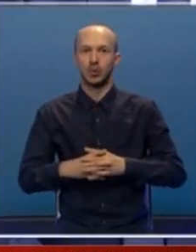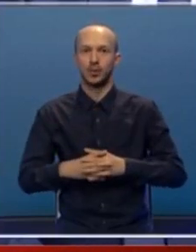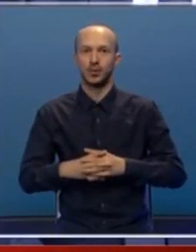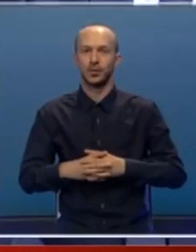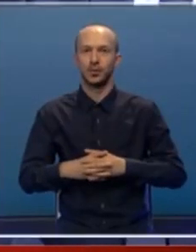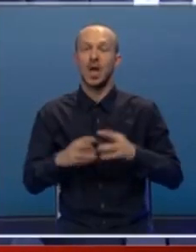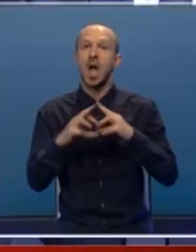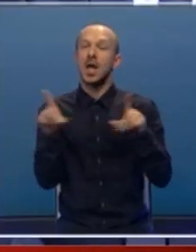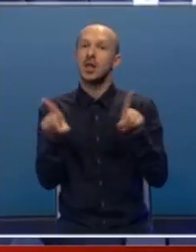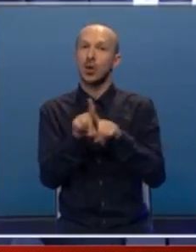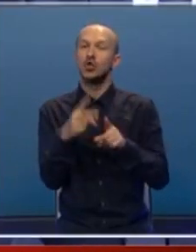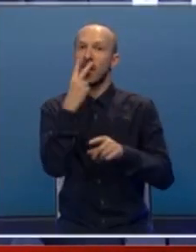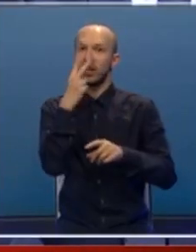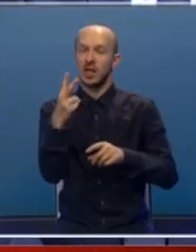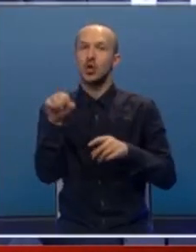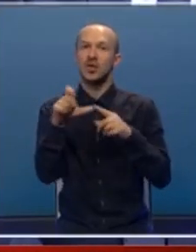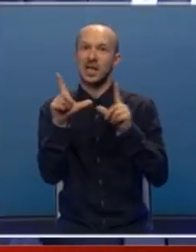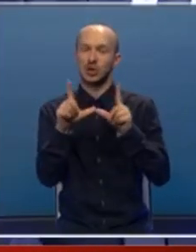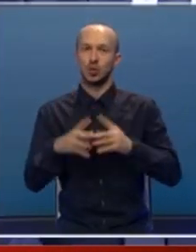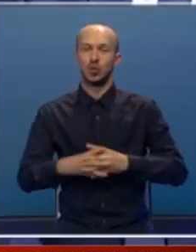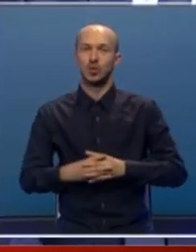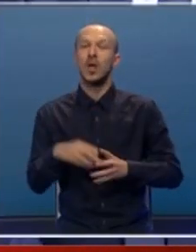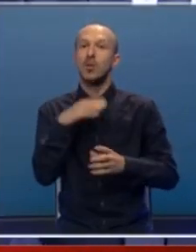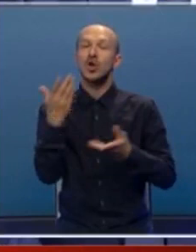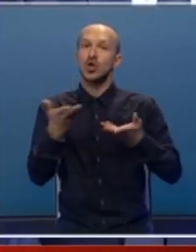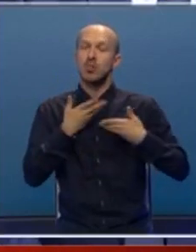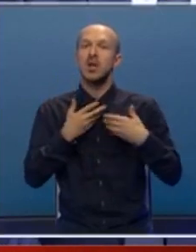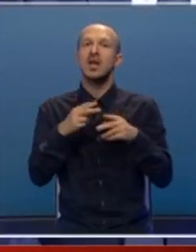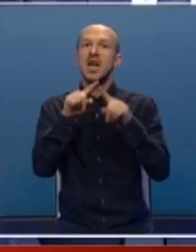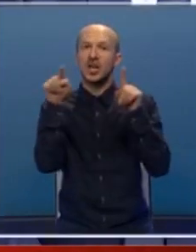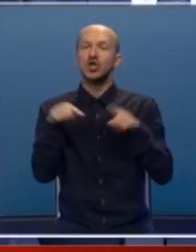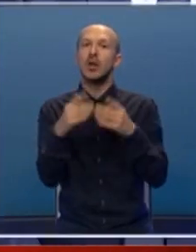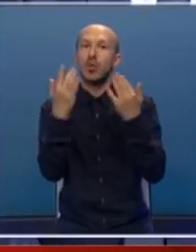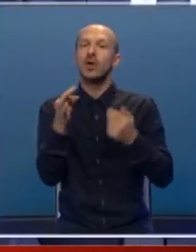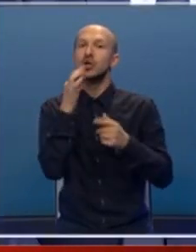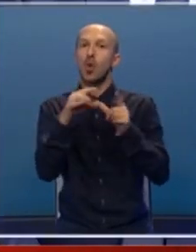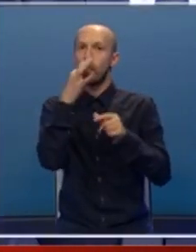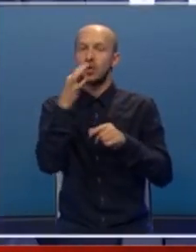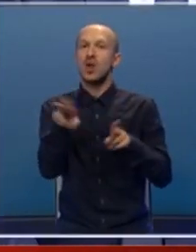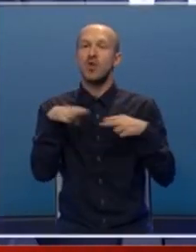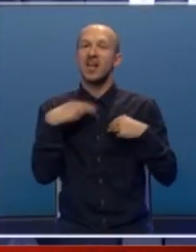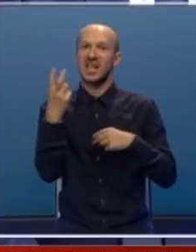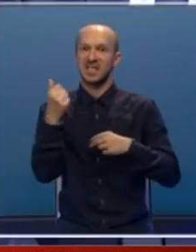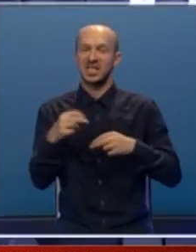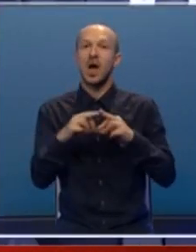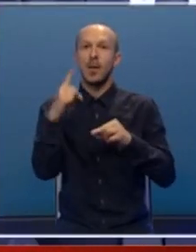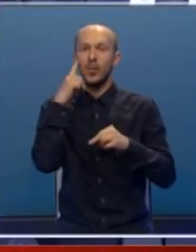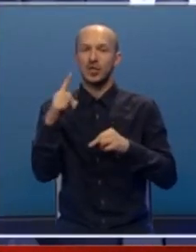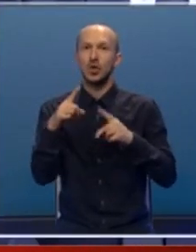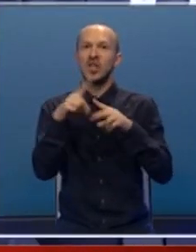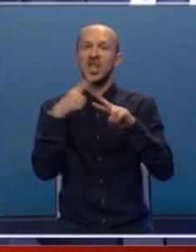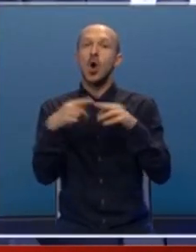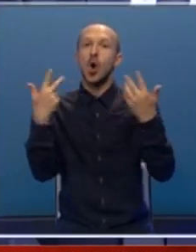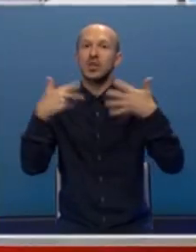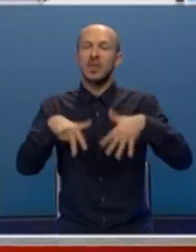Ali je također evidentno da su mnogi dobili rješenja, pogotovo kad su u pitanju nepovratna sredstva, a podsjetiću tih